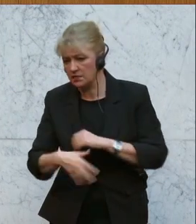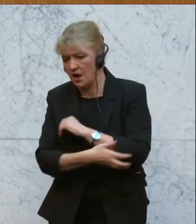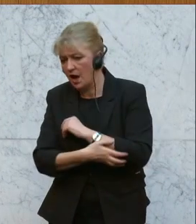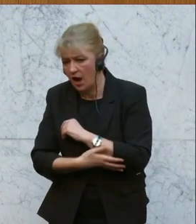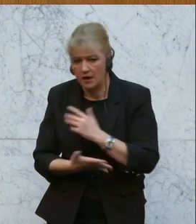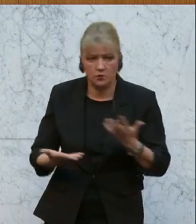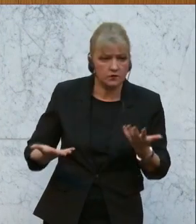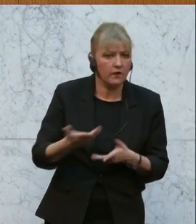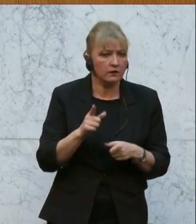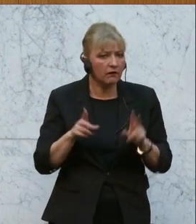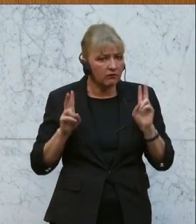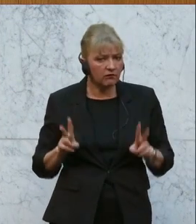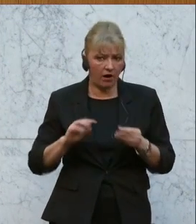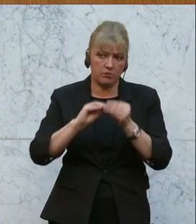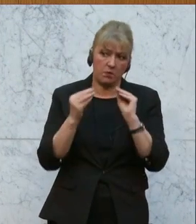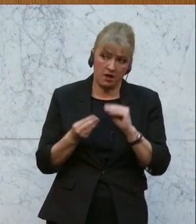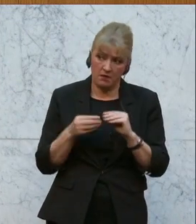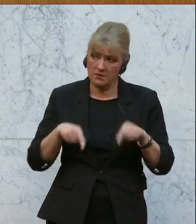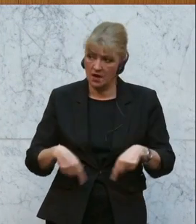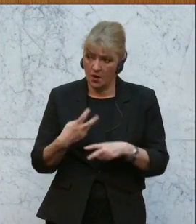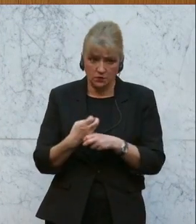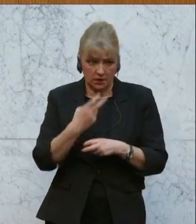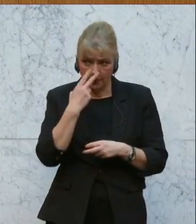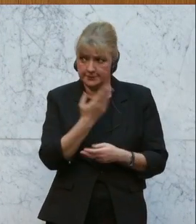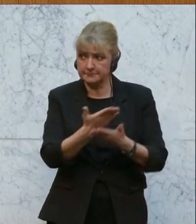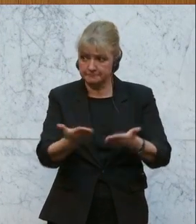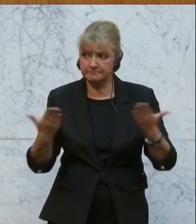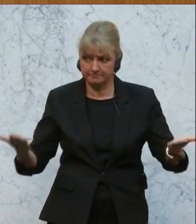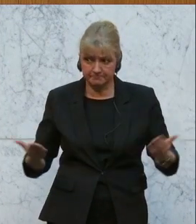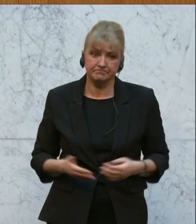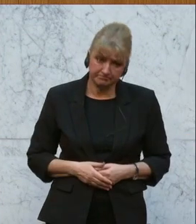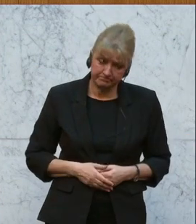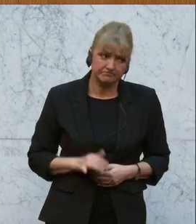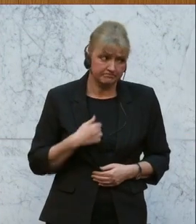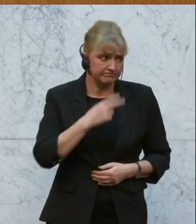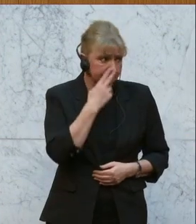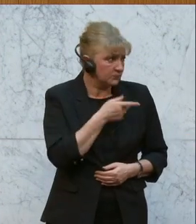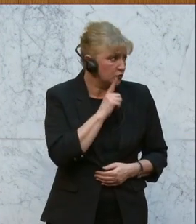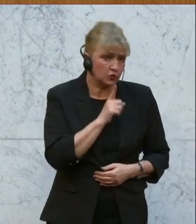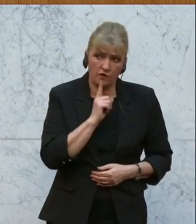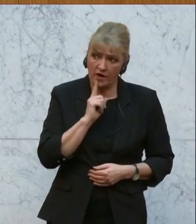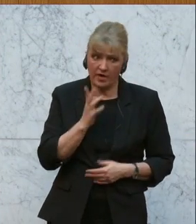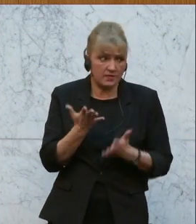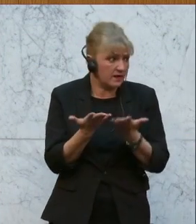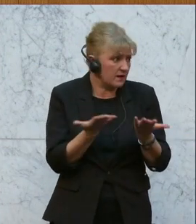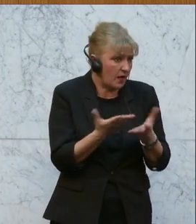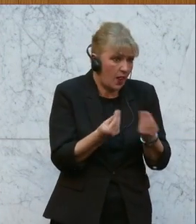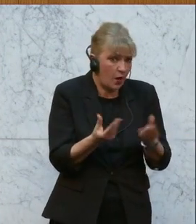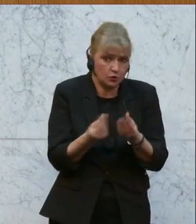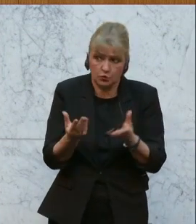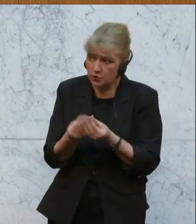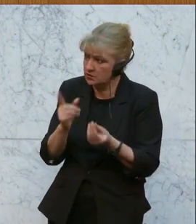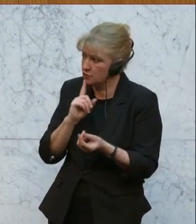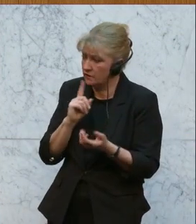Es sind reale Probleme, mit denen wir in Österreich konfrontiert sind. Und wir sehen hier zu wenig Lösungsansätze, um diese